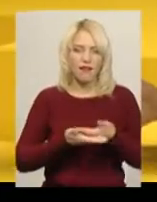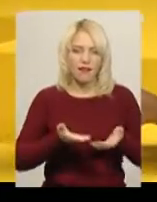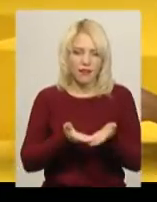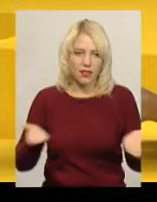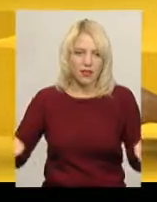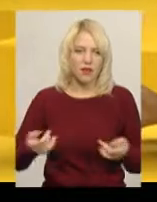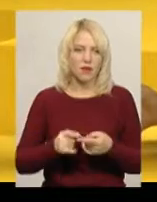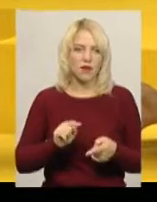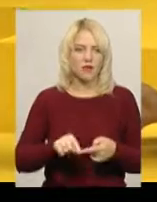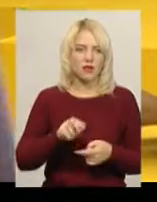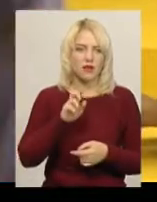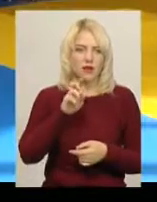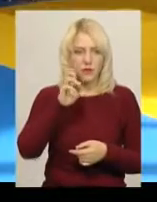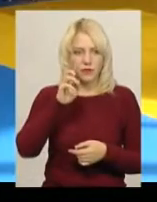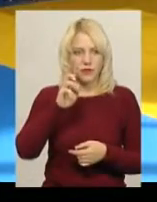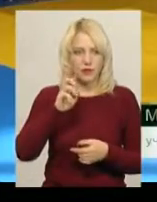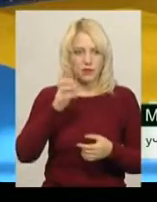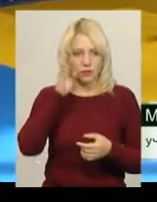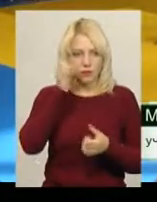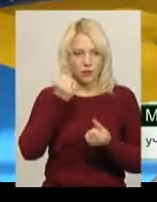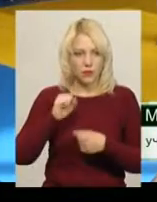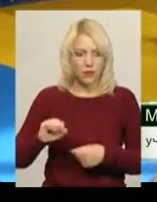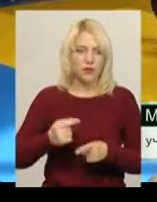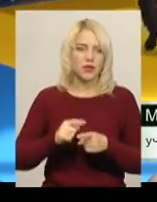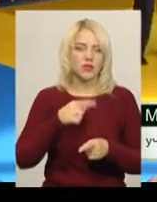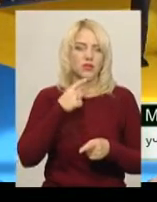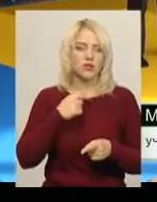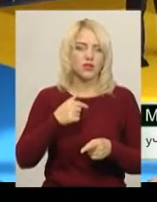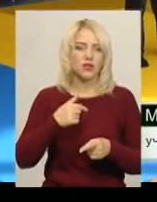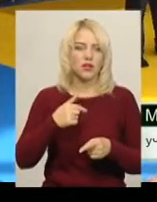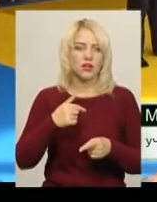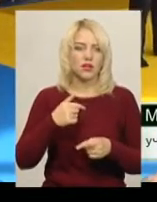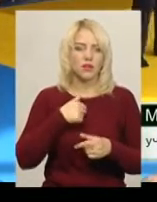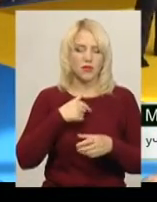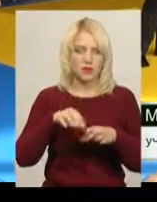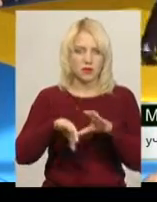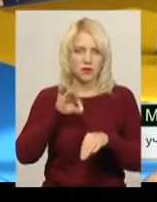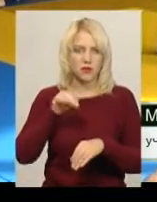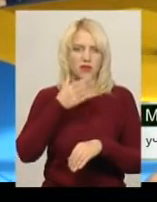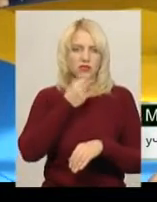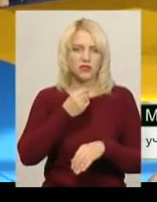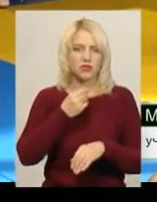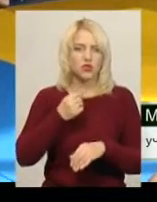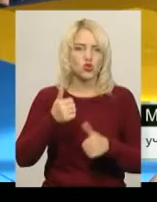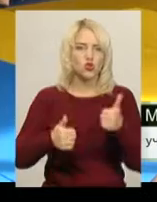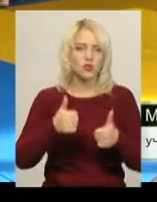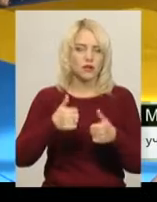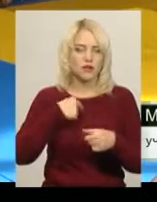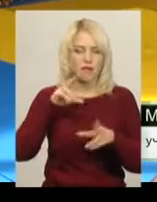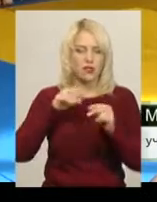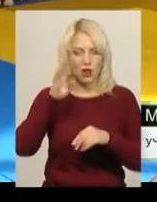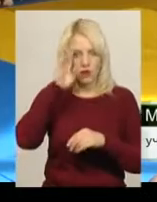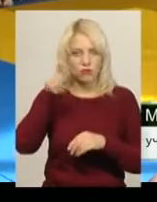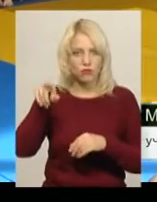якого, каже, переможець доволі сильний Він був доволі добрий суперник і я вважаю, що він може